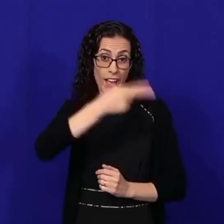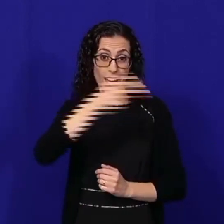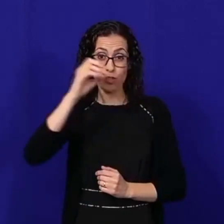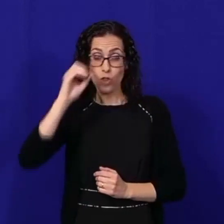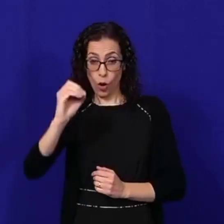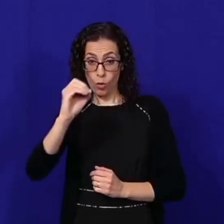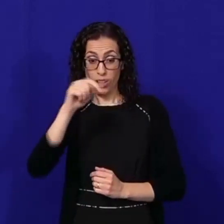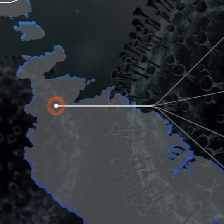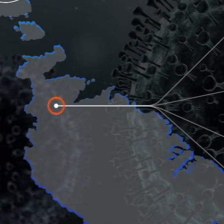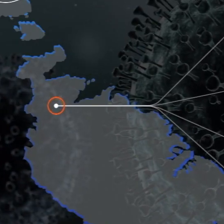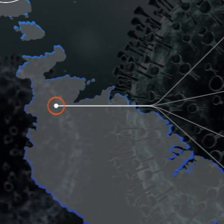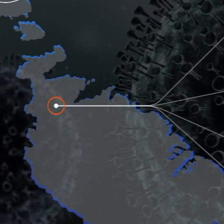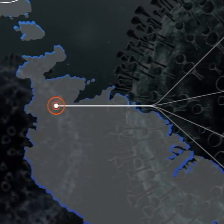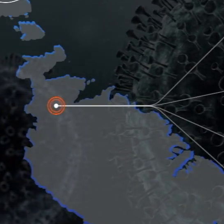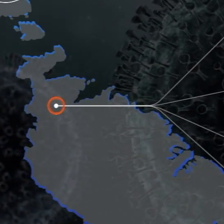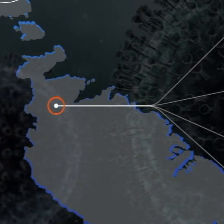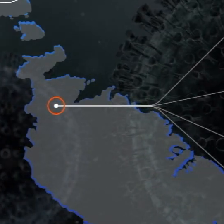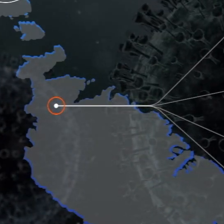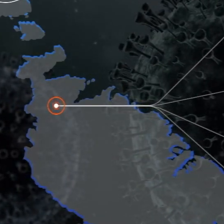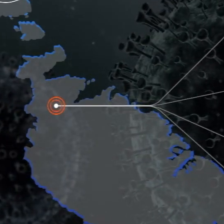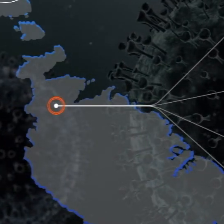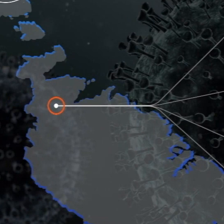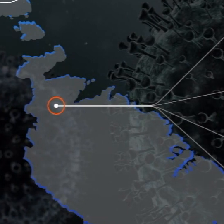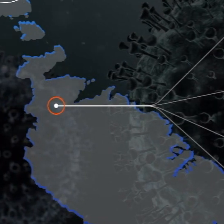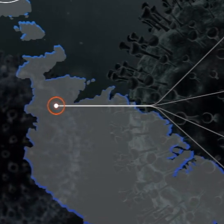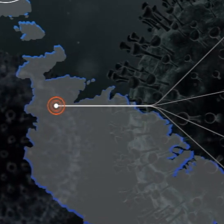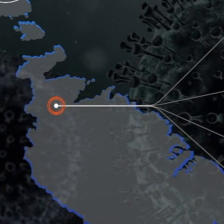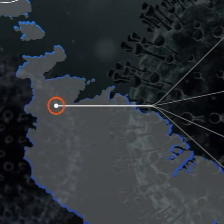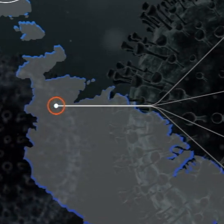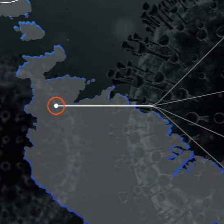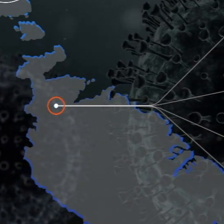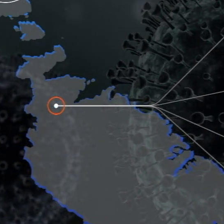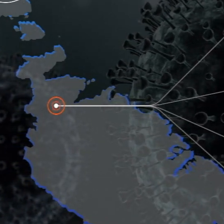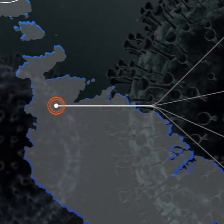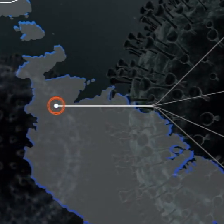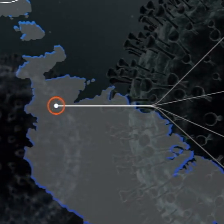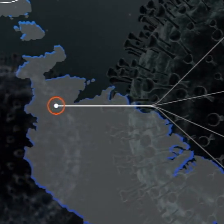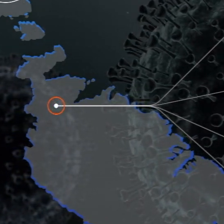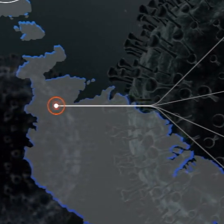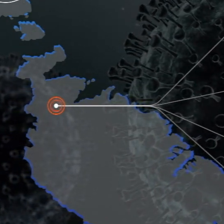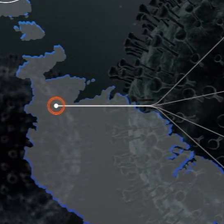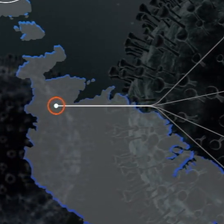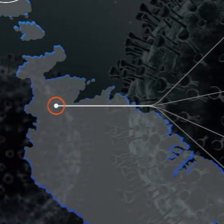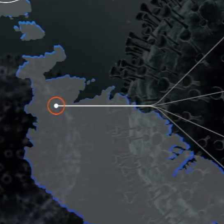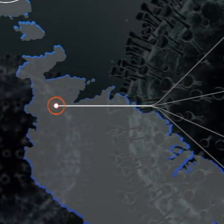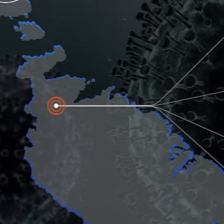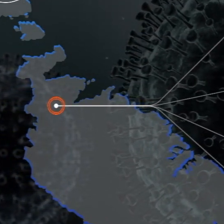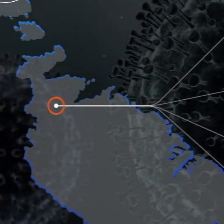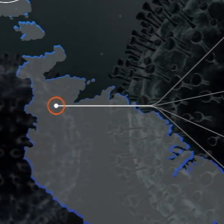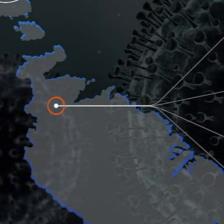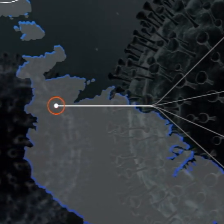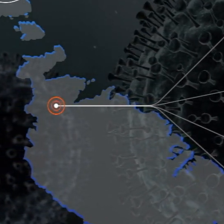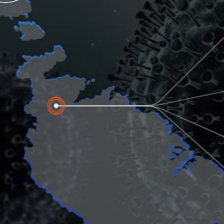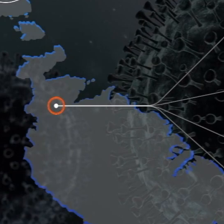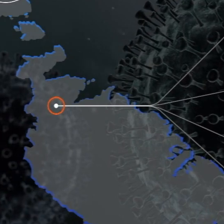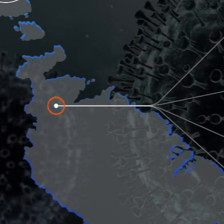sitwazzjoni bħal la' pandemija Iċifri lġodda juru bitċar li l-kazi għattivita koronavirus fpajizna għett jizdedu. Issa daun tellaw